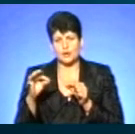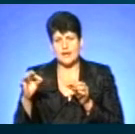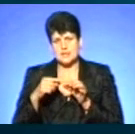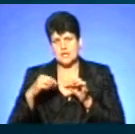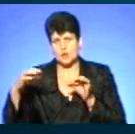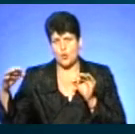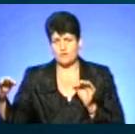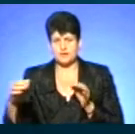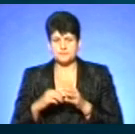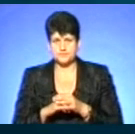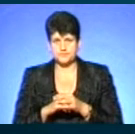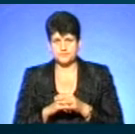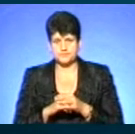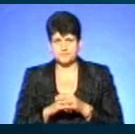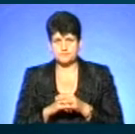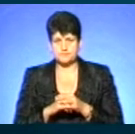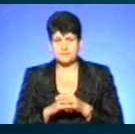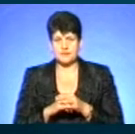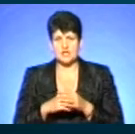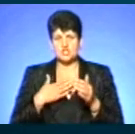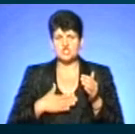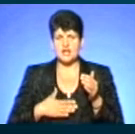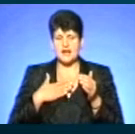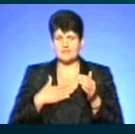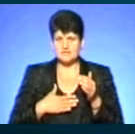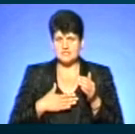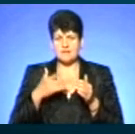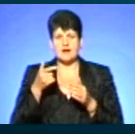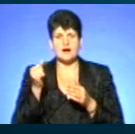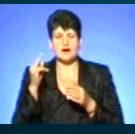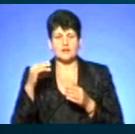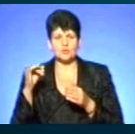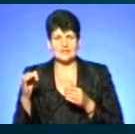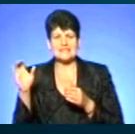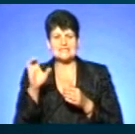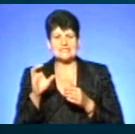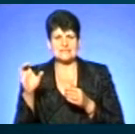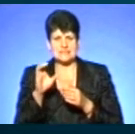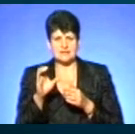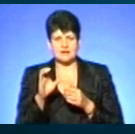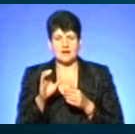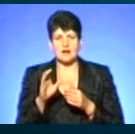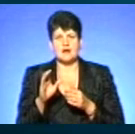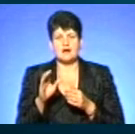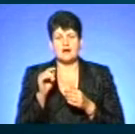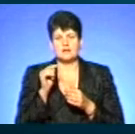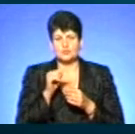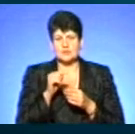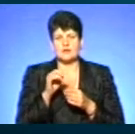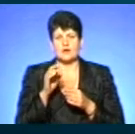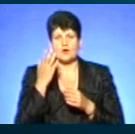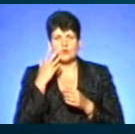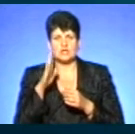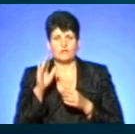ще раз кажу, у вужа забарвлення черевця ніби шахматоподібне. Важливо